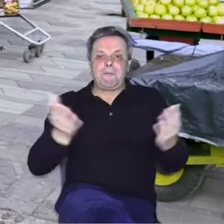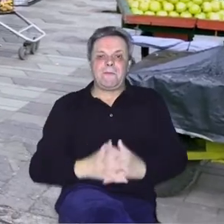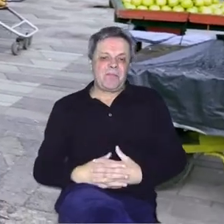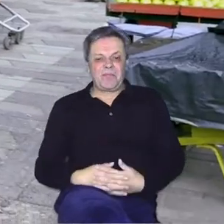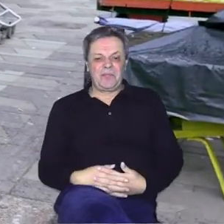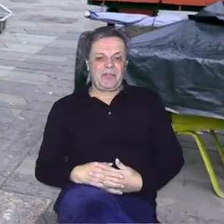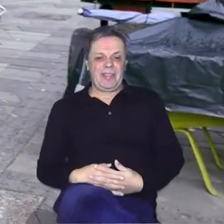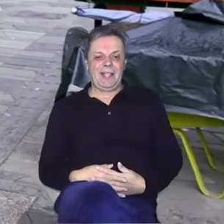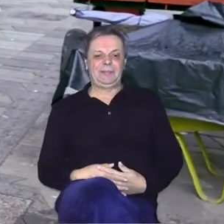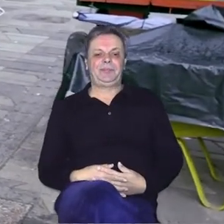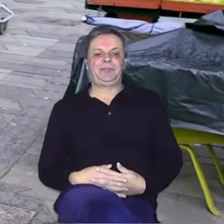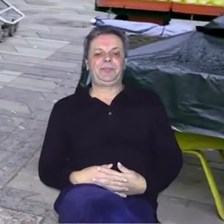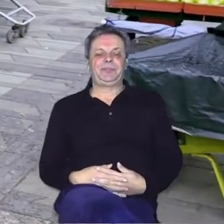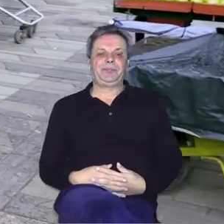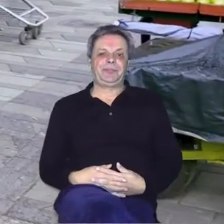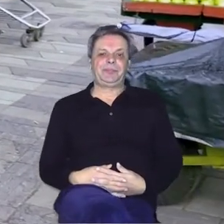U zdravstvenu